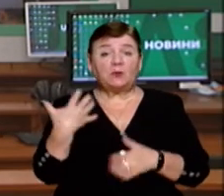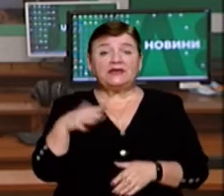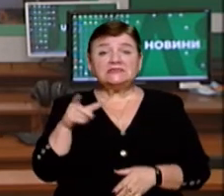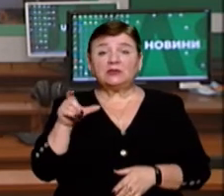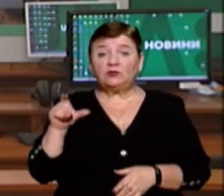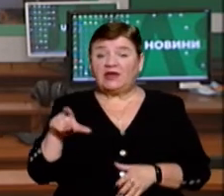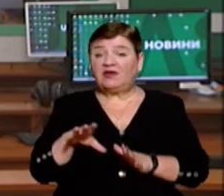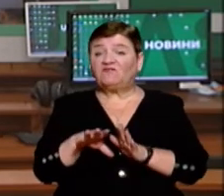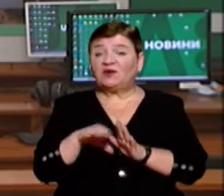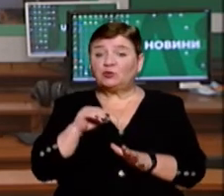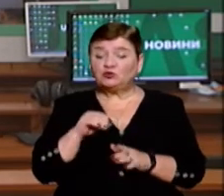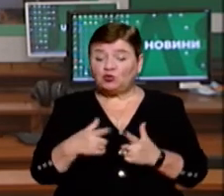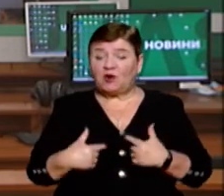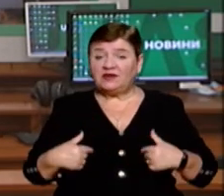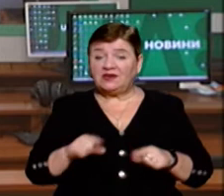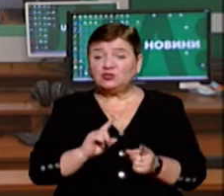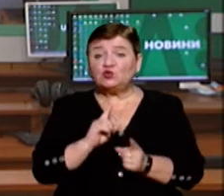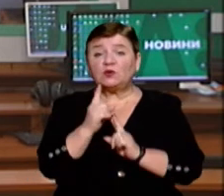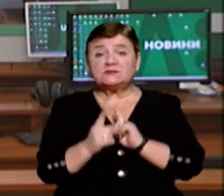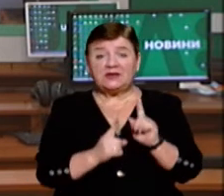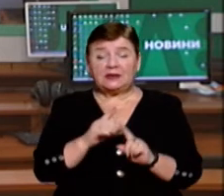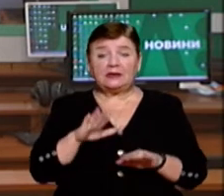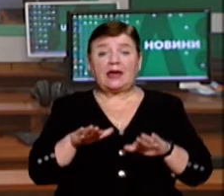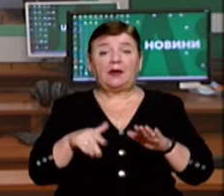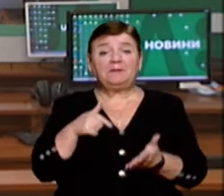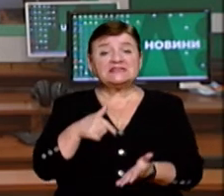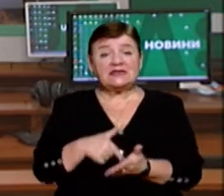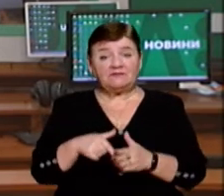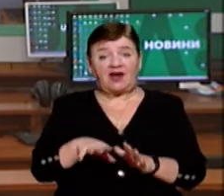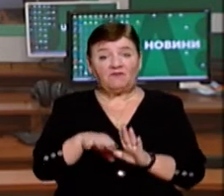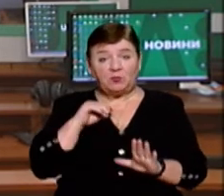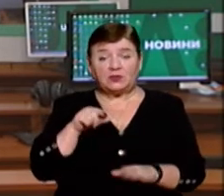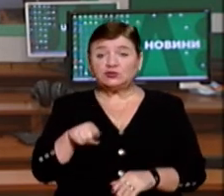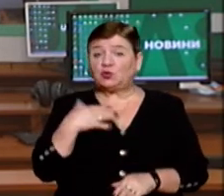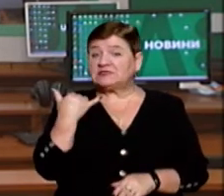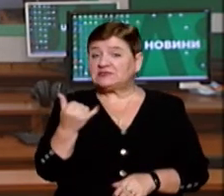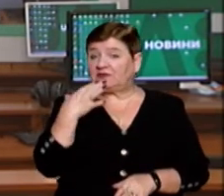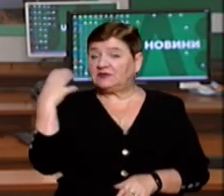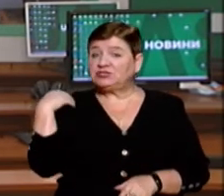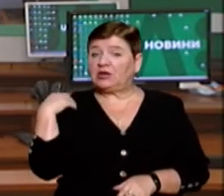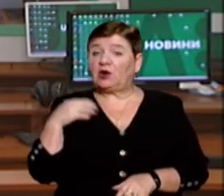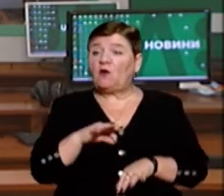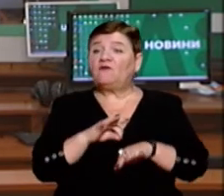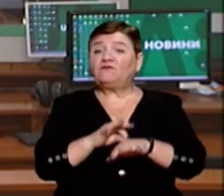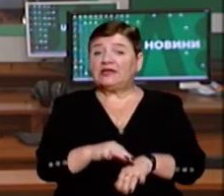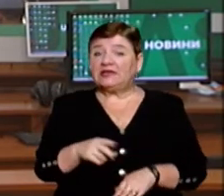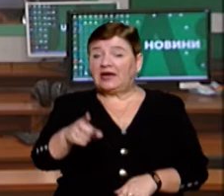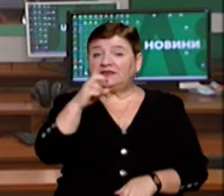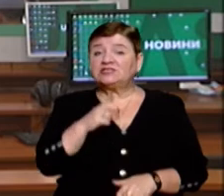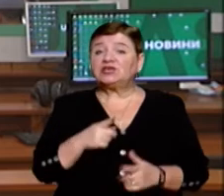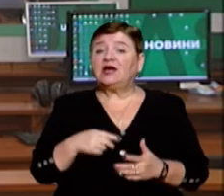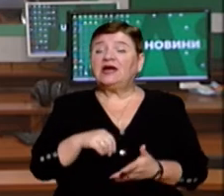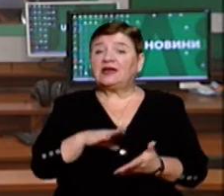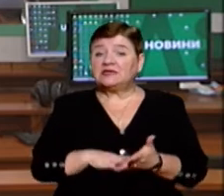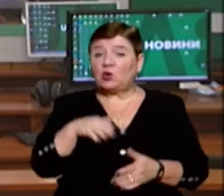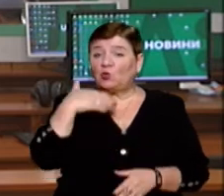змінили виборчу адресу, аби голосувати в Ужгороді на місцевих виборах. Про це сьогодні повідомив начальник відділу ведення Держреєстру виборців